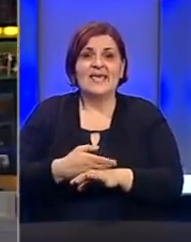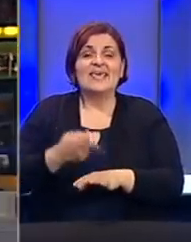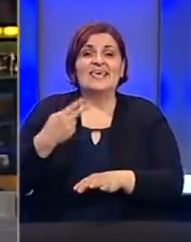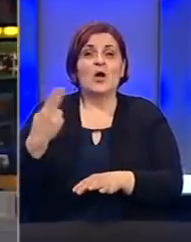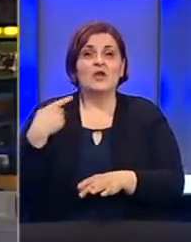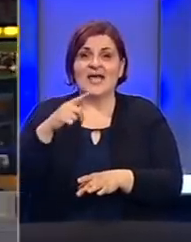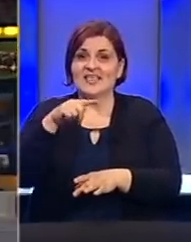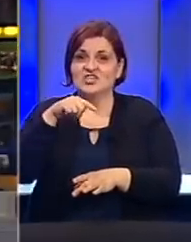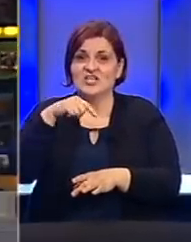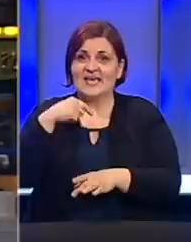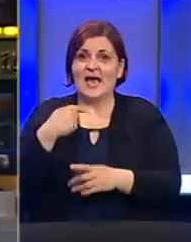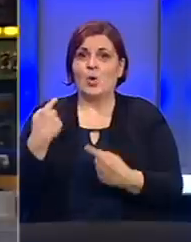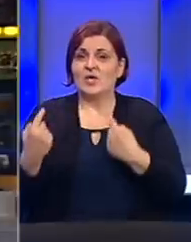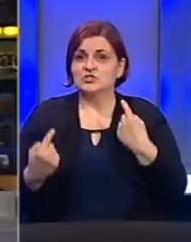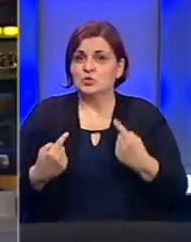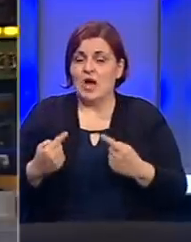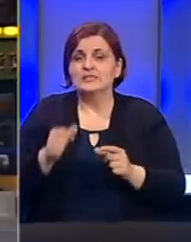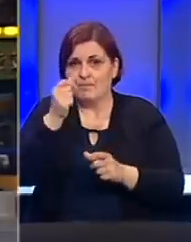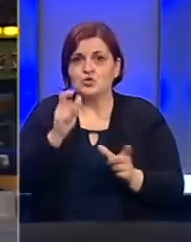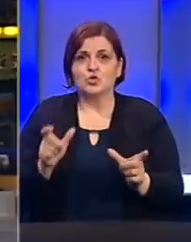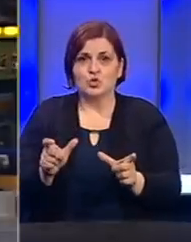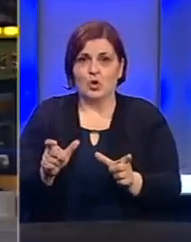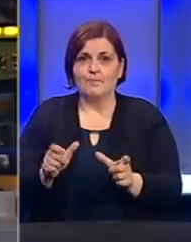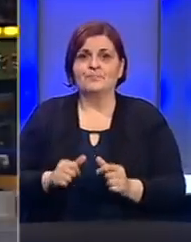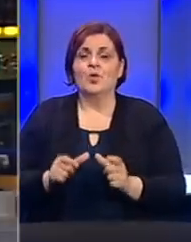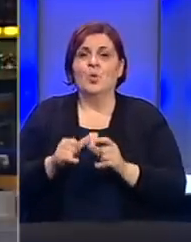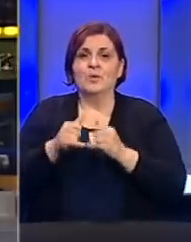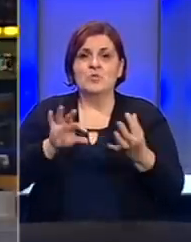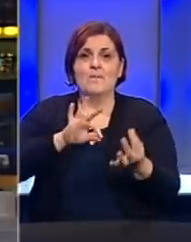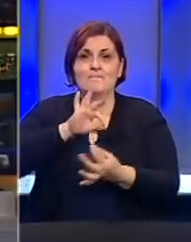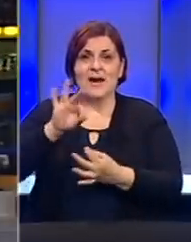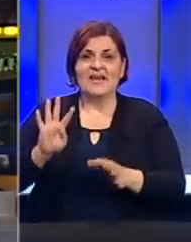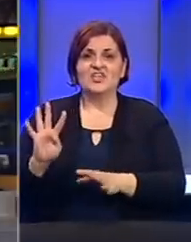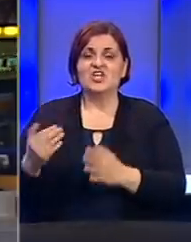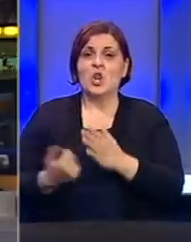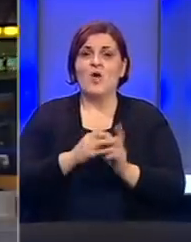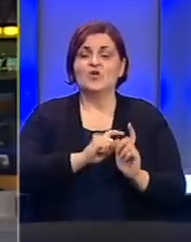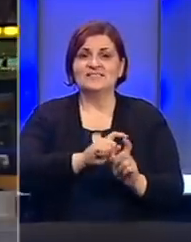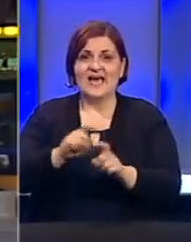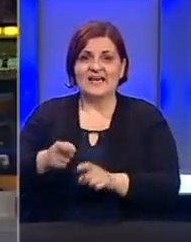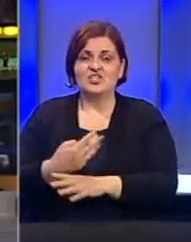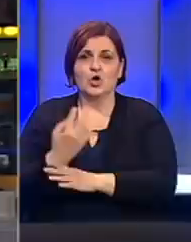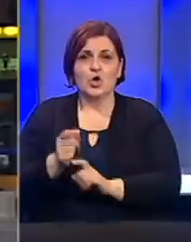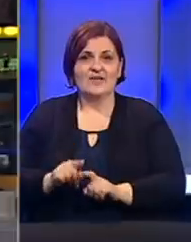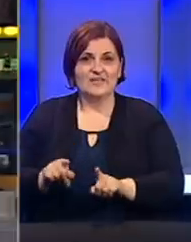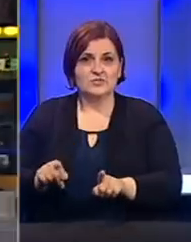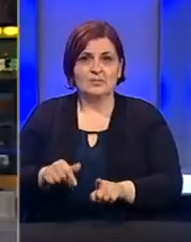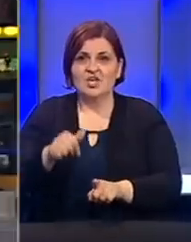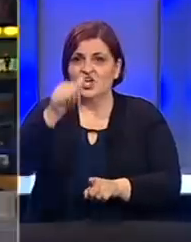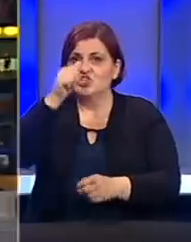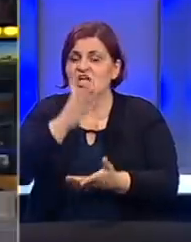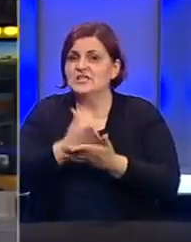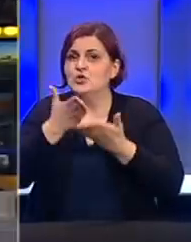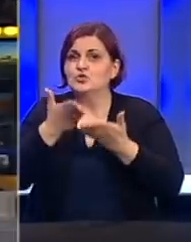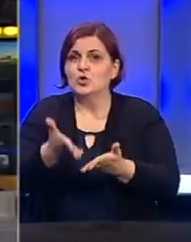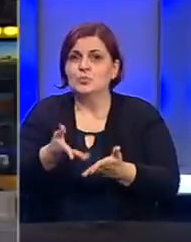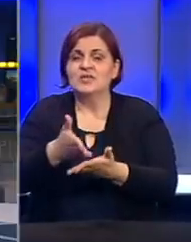iako nadležni kažu kako je epidemiološka situacija pod kontrolom. U Maglaju 14 teronovo zaraženih koronavirusom. Što se